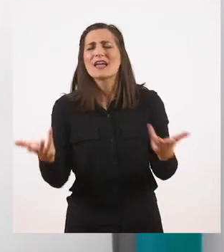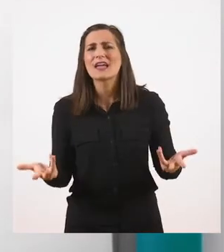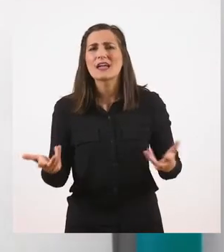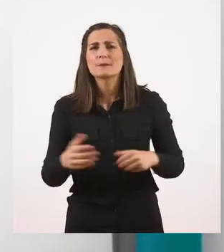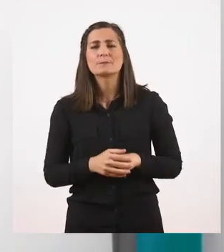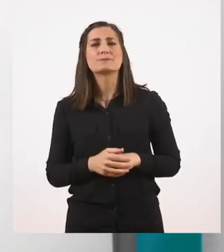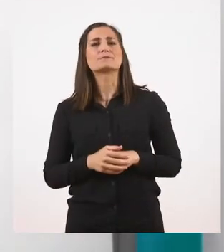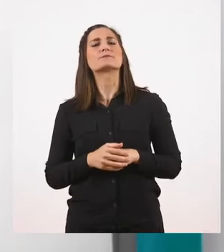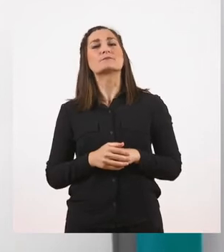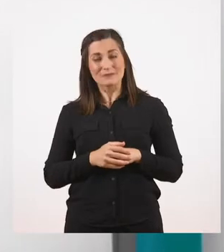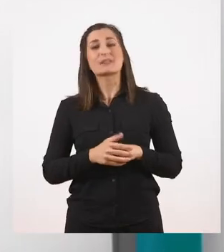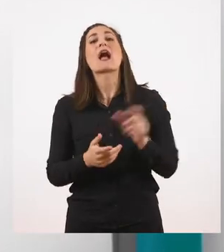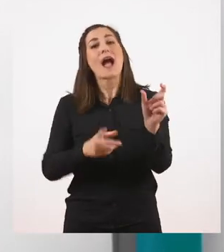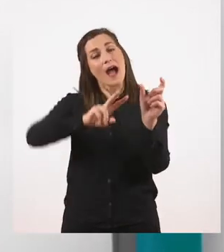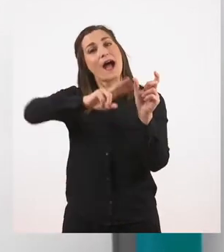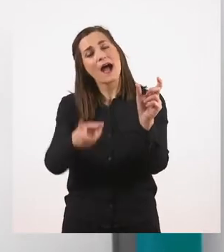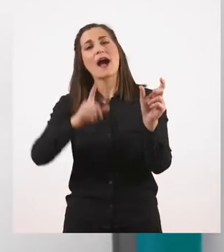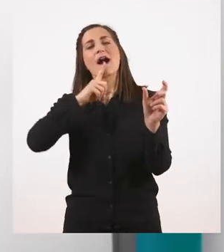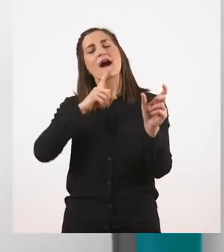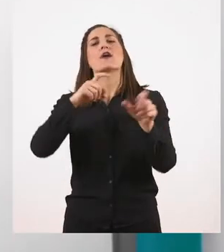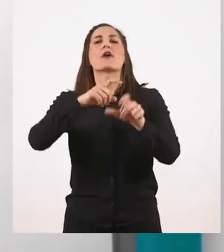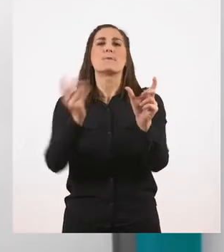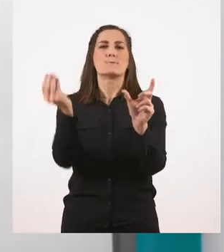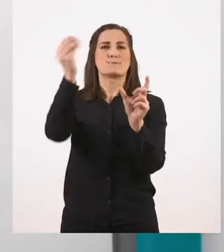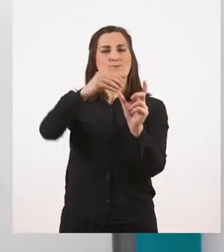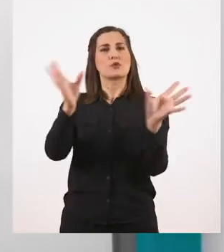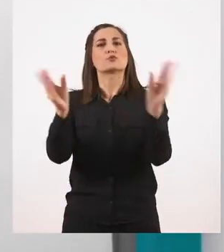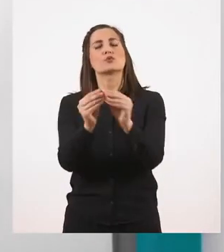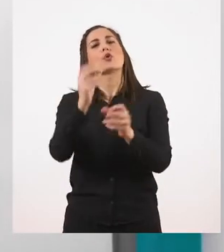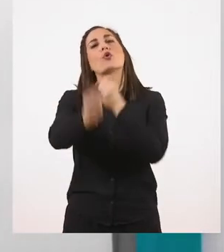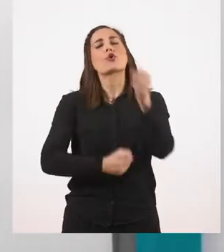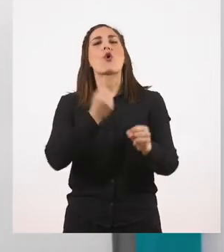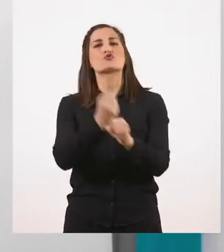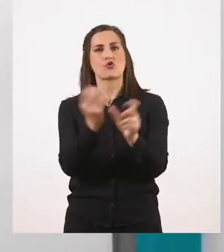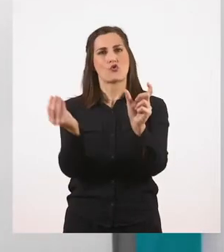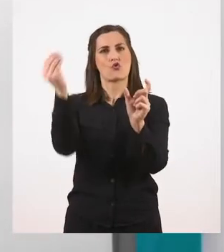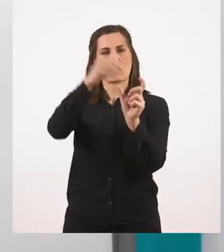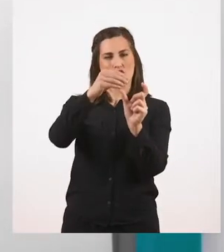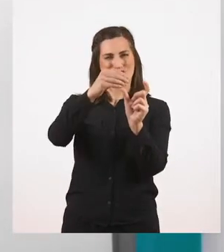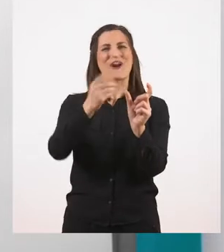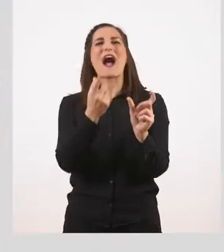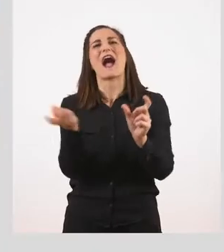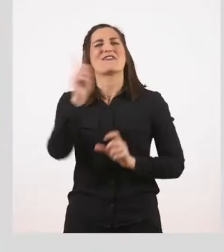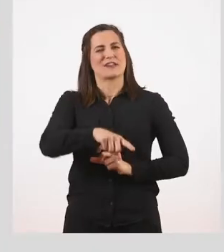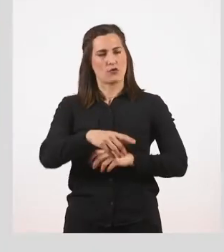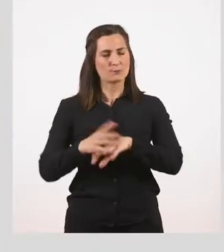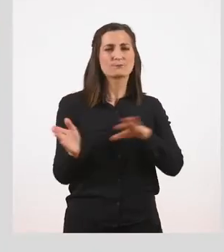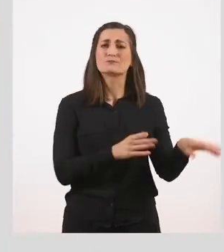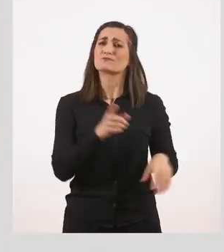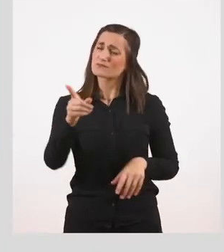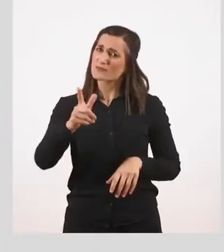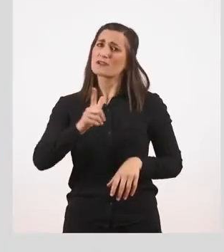ερώτηση πότε, είναι χρονικό επίρρημα, είναι επιρρηματικός προσδιορισμός χρόνου, λέμε στο συντακτικό. Θα σε